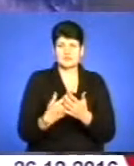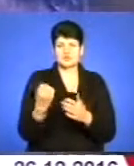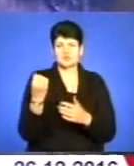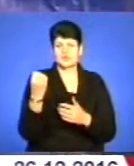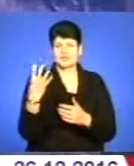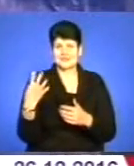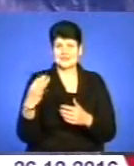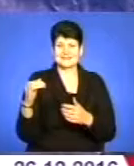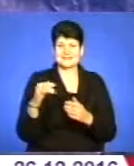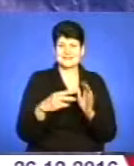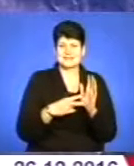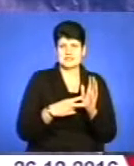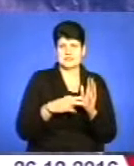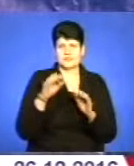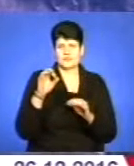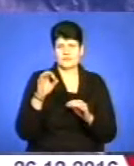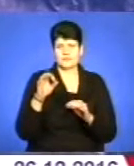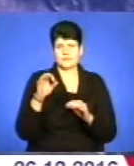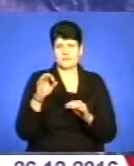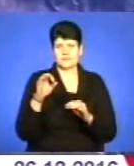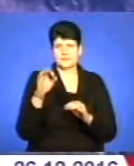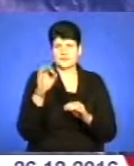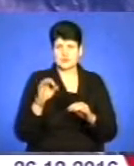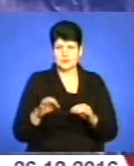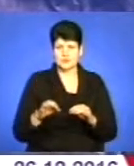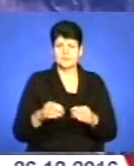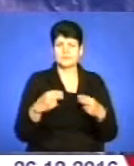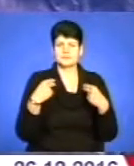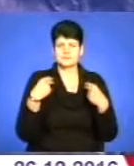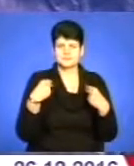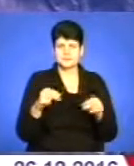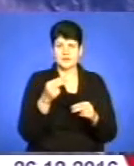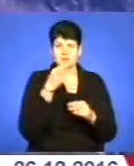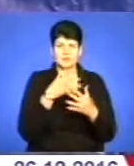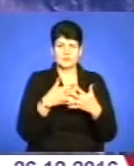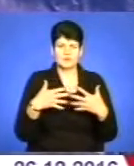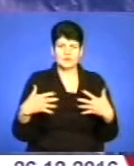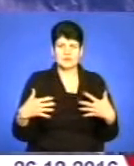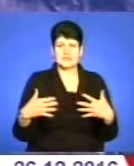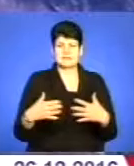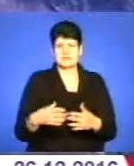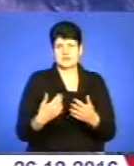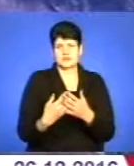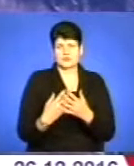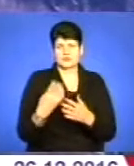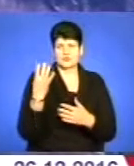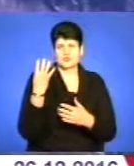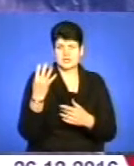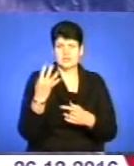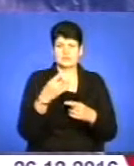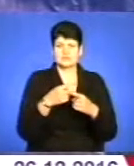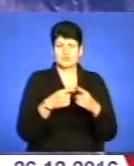,7%. Реалізовано харчової продукції та напоїв на суму більше 4,5